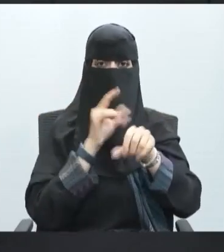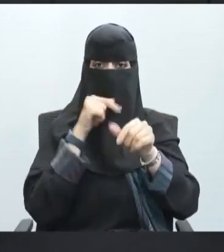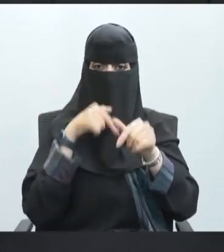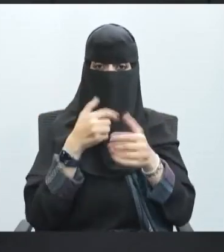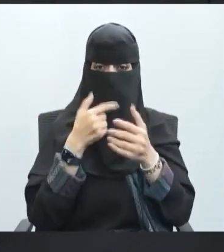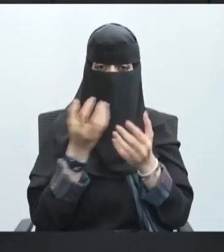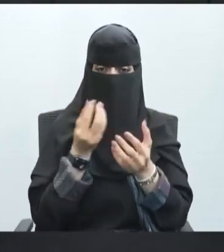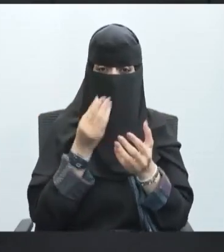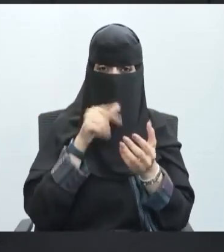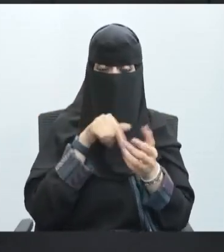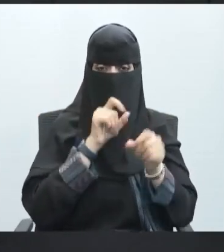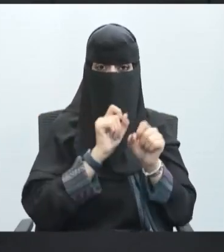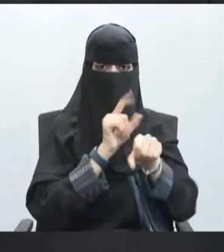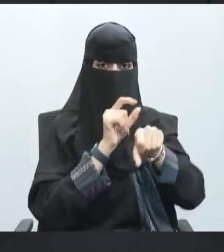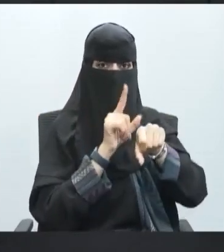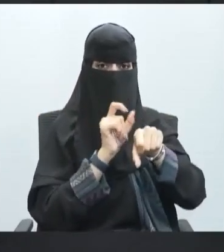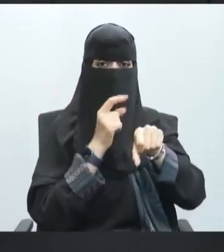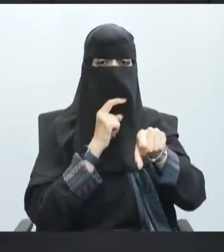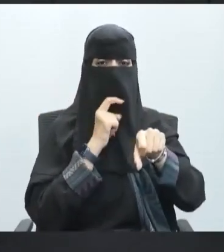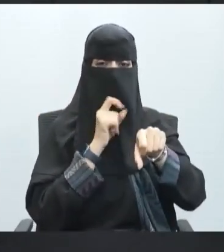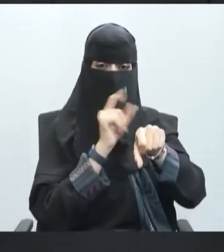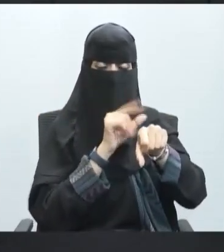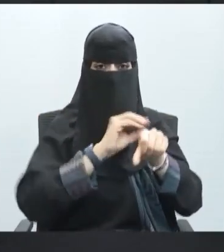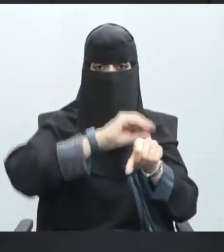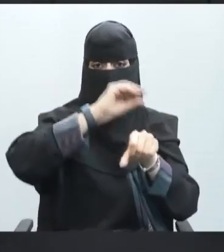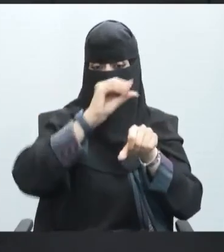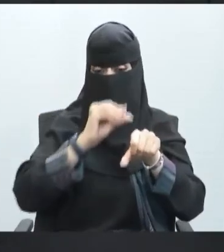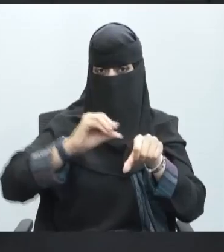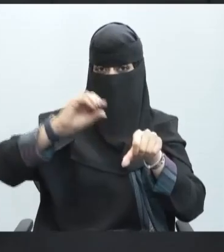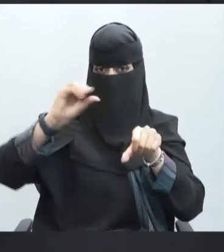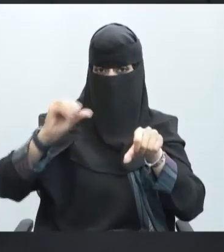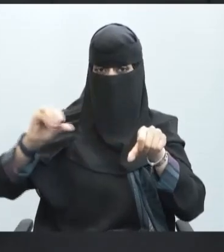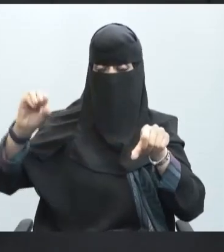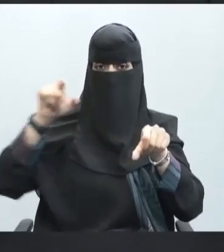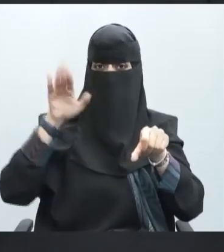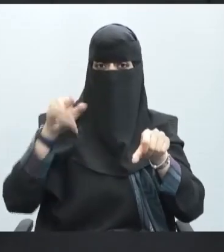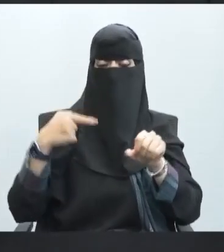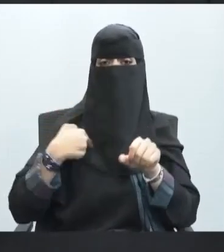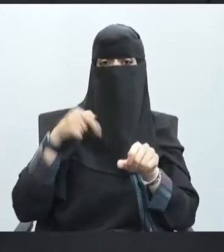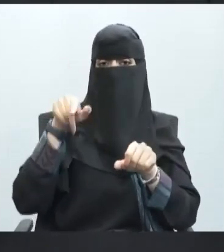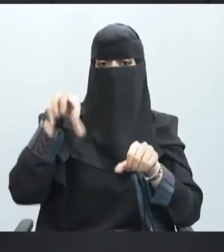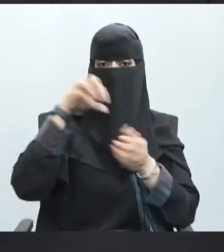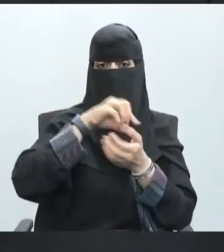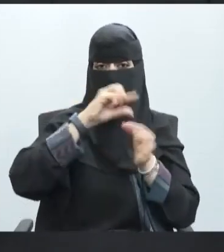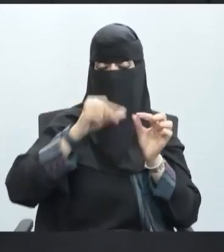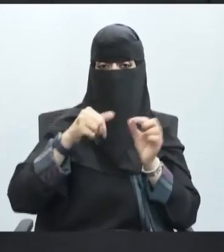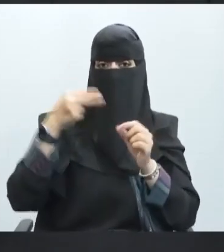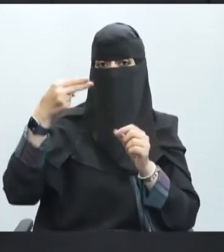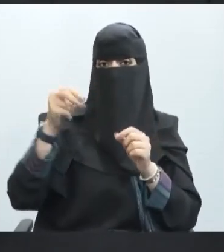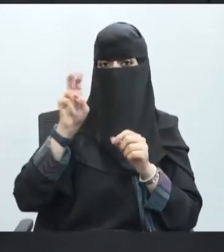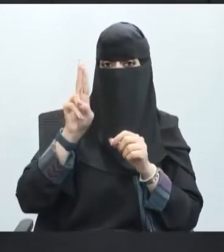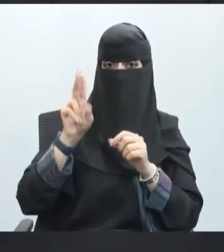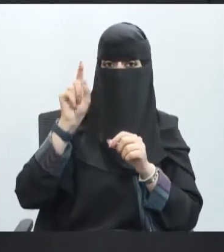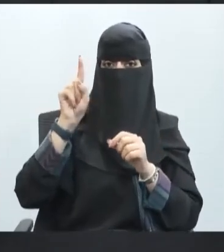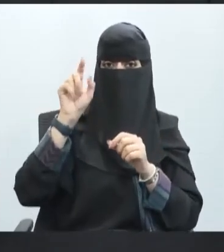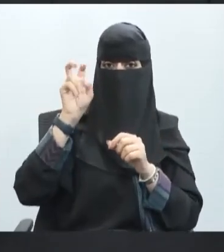كمية قد تحدث هذا التنبيه أو تعمل على سير هذه السيال العصبية نسمي هذه المنطقة عتبة التنبيه